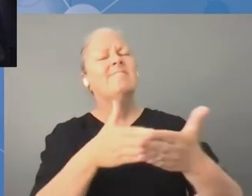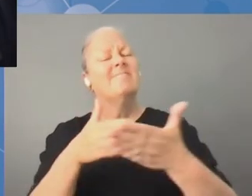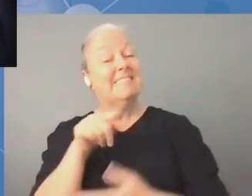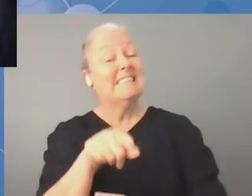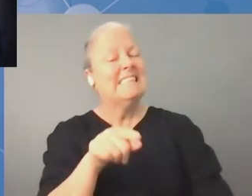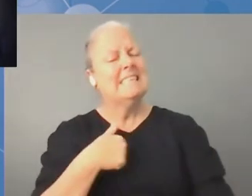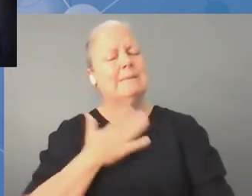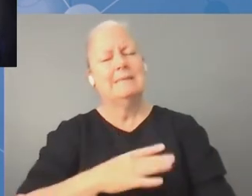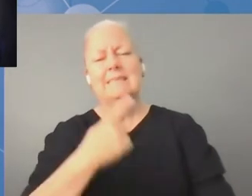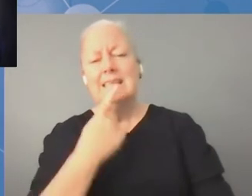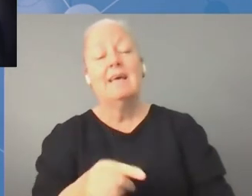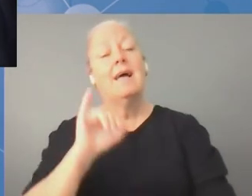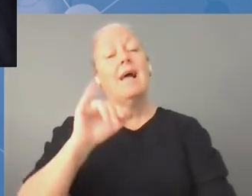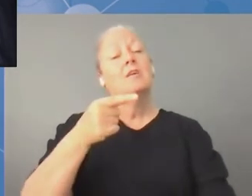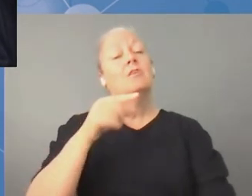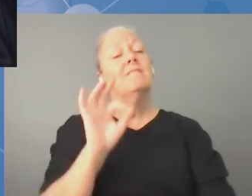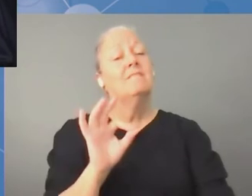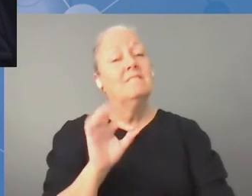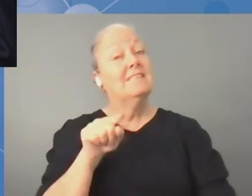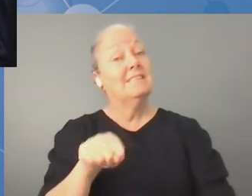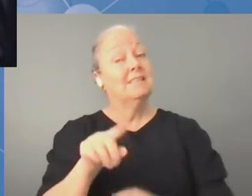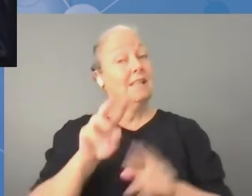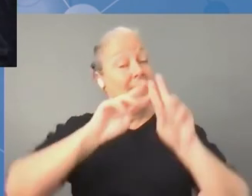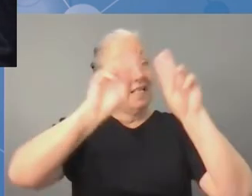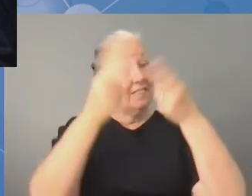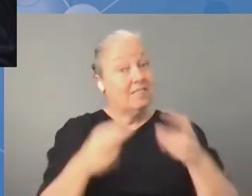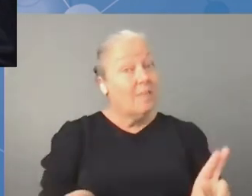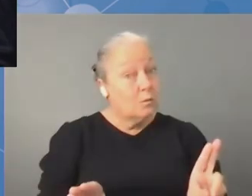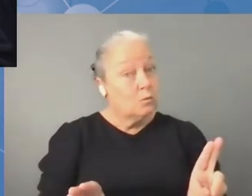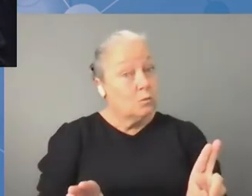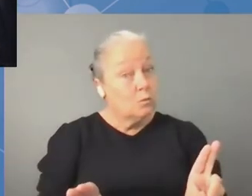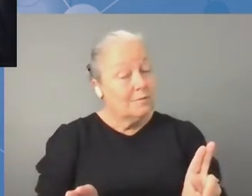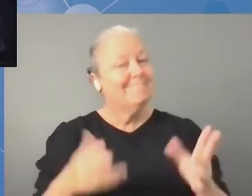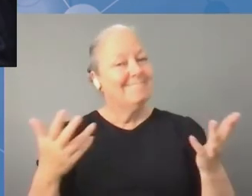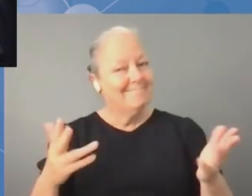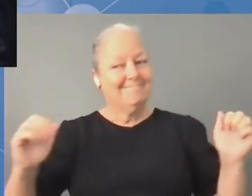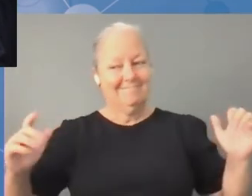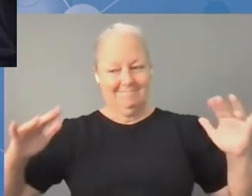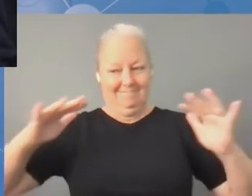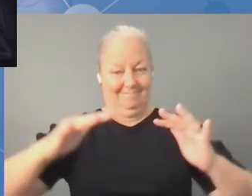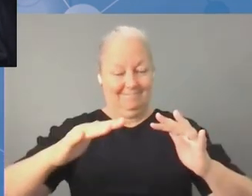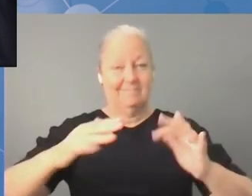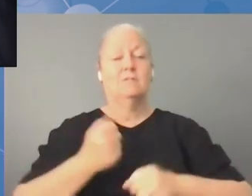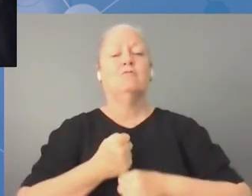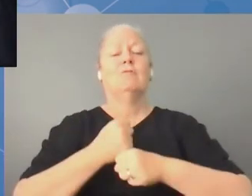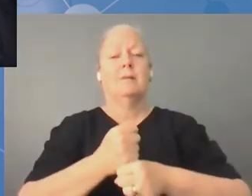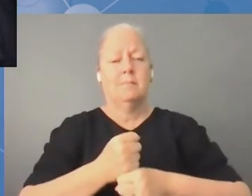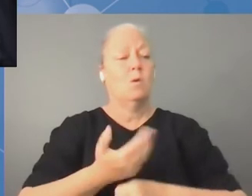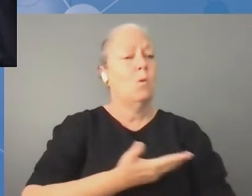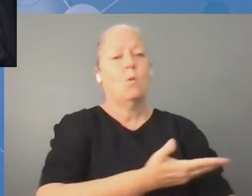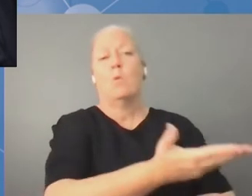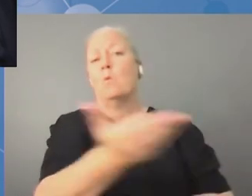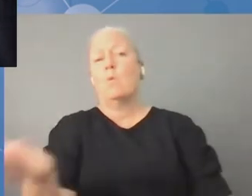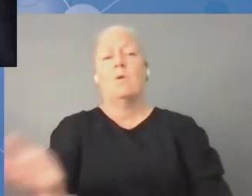gdzie wszystkie strony mogą się pojawić i z całego świata. Czyli trzeba przewidzieć możliwość dla wszystkich